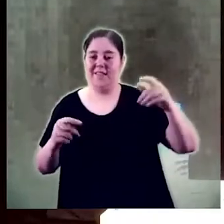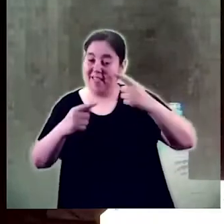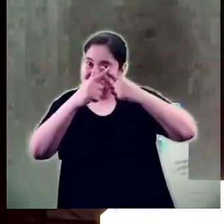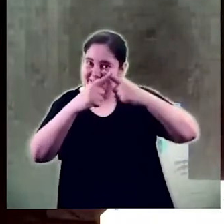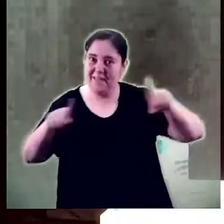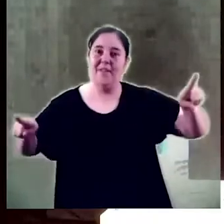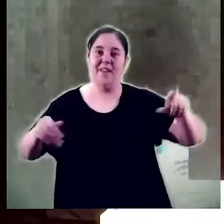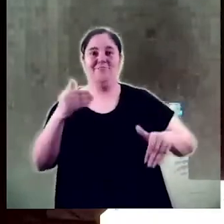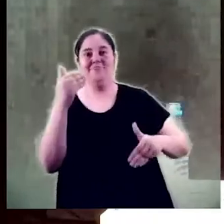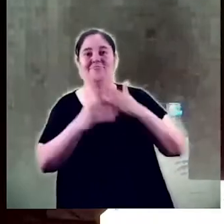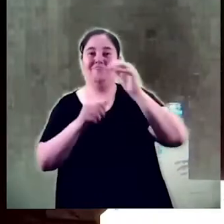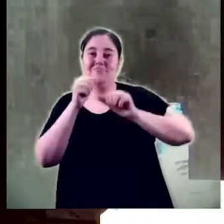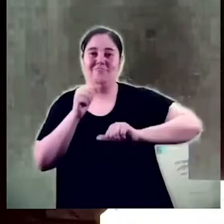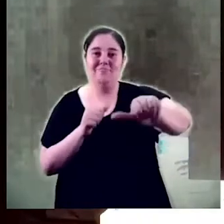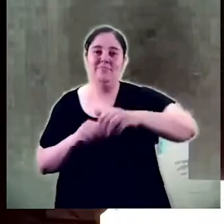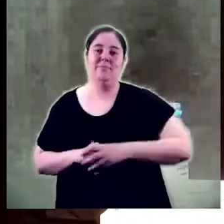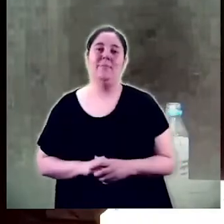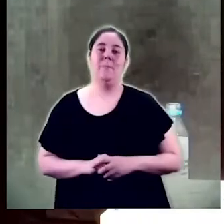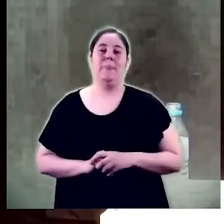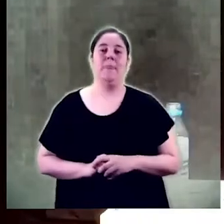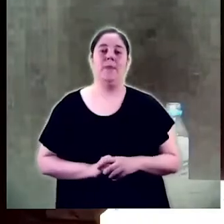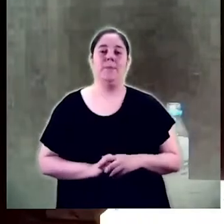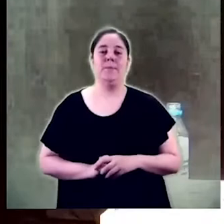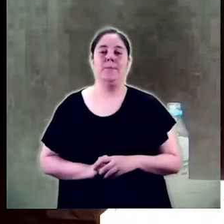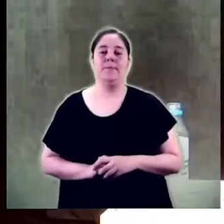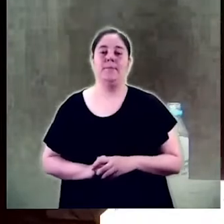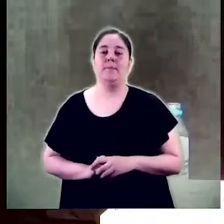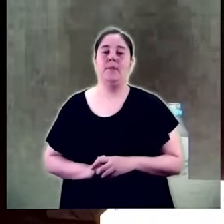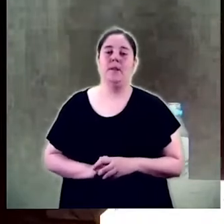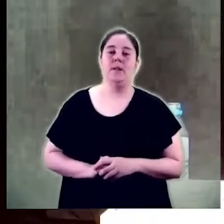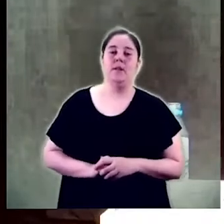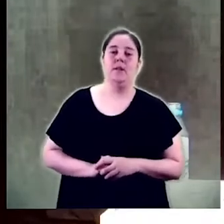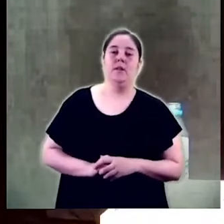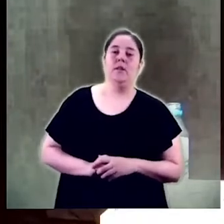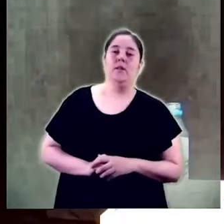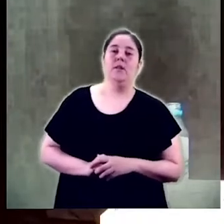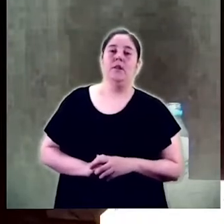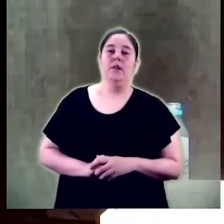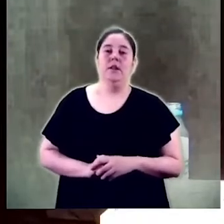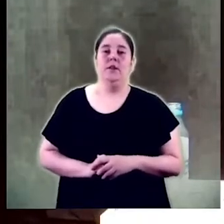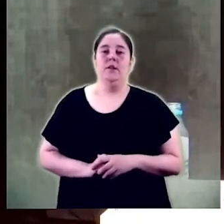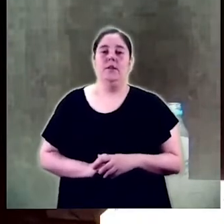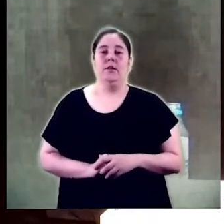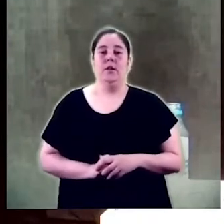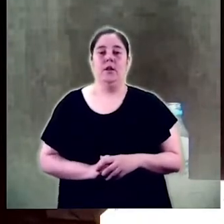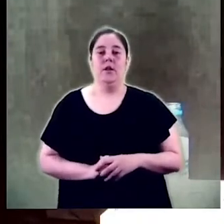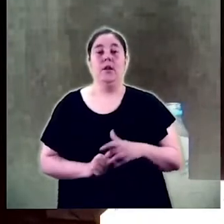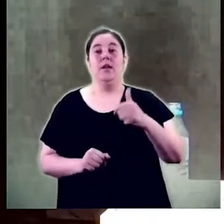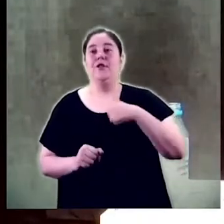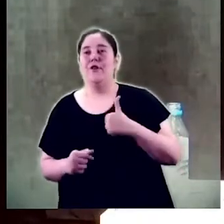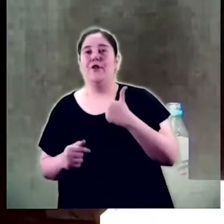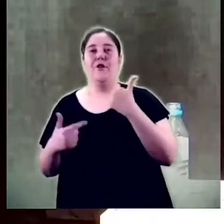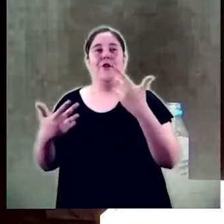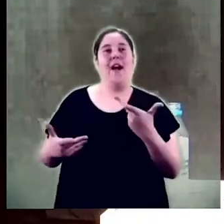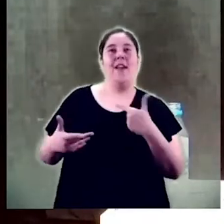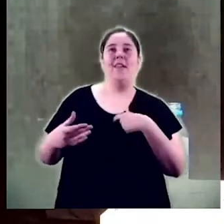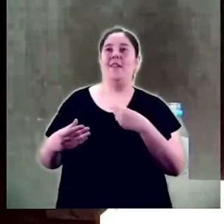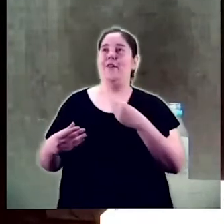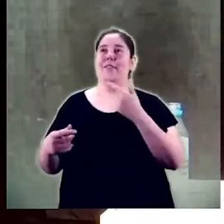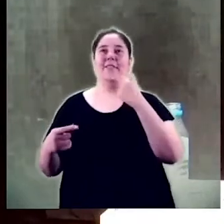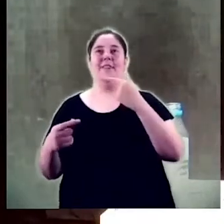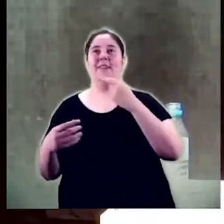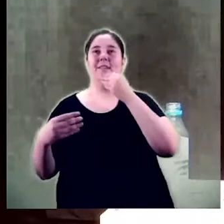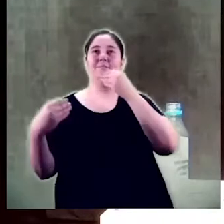i jo la voldria encomanadissa i perdoneu per usar aquest adjectiu en aquest context de pandèmia